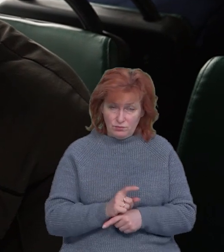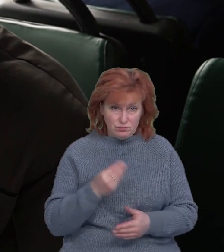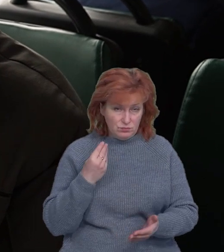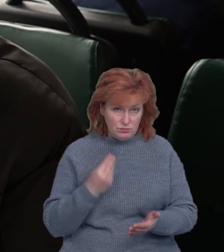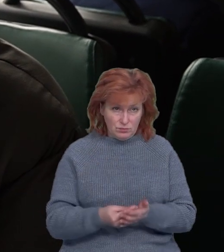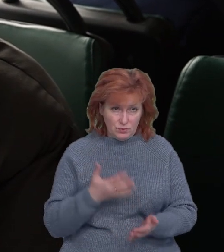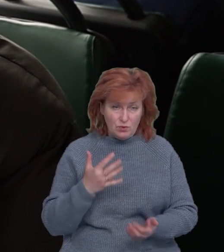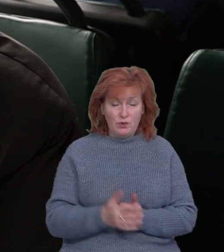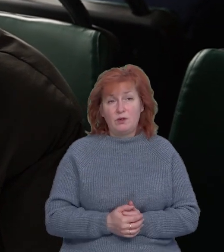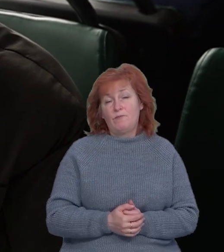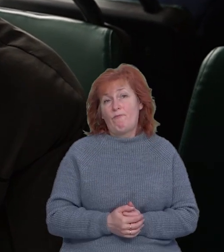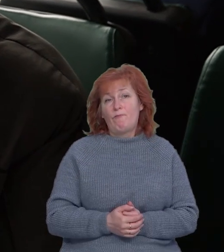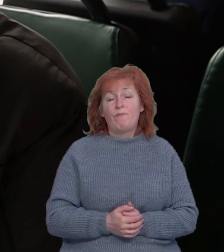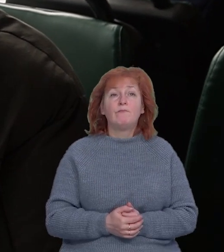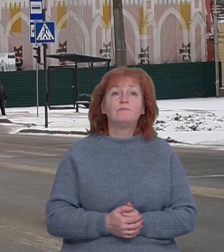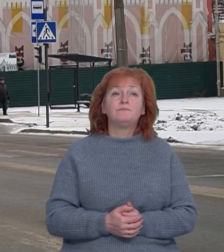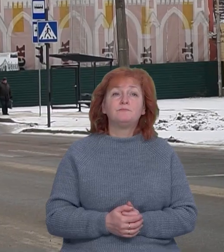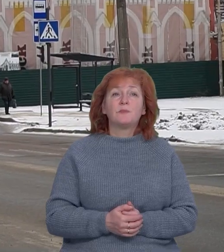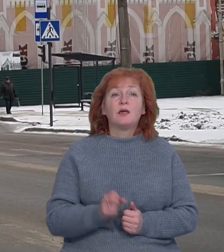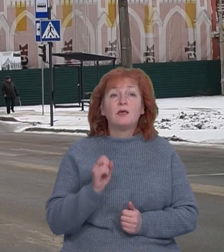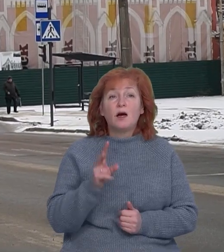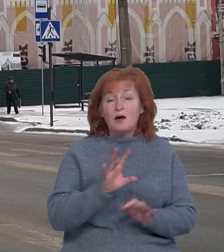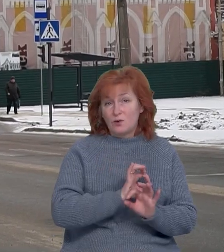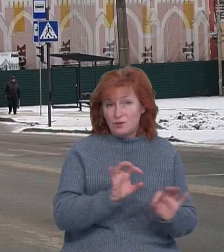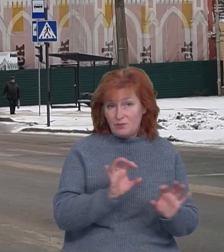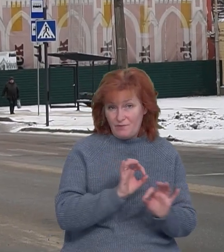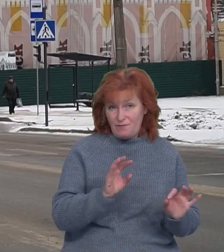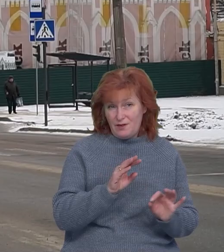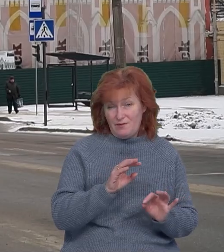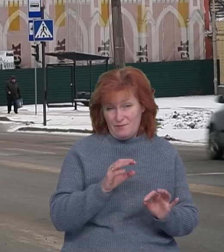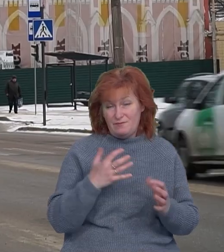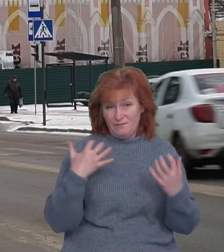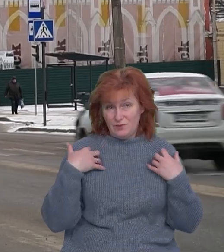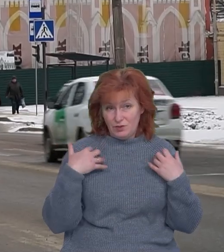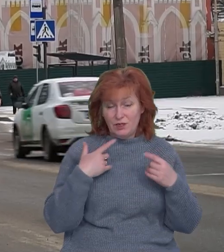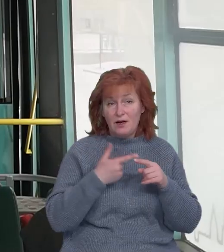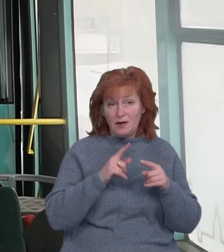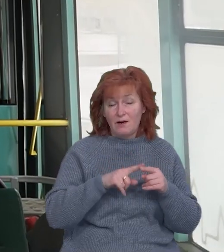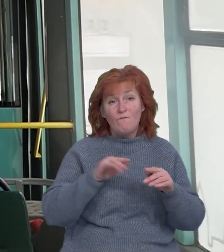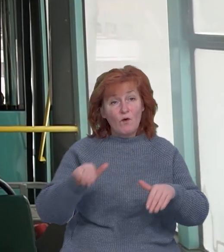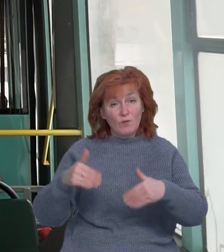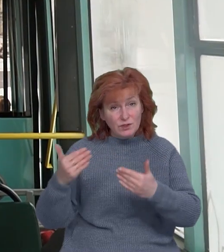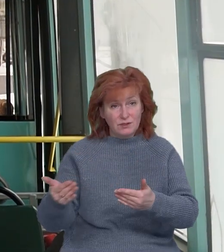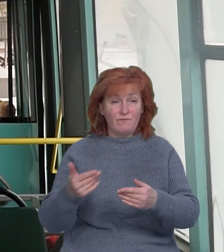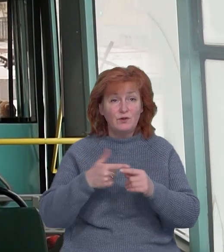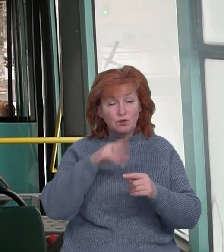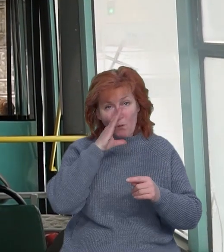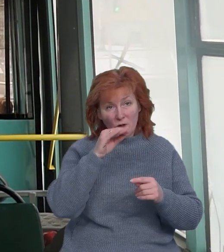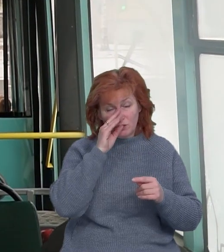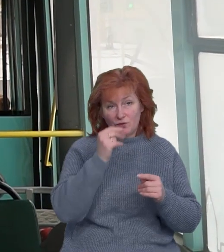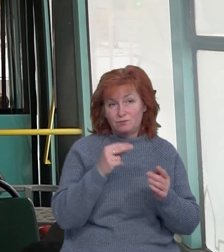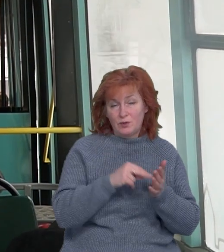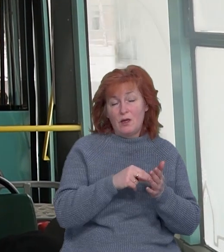мінімалки це багато вага. Як розповів Артем Тарасенко, запровадити зміни вартості за проїзд у маршрутках